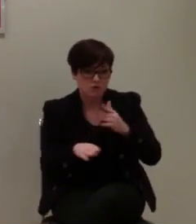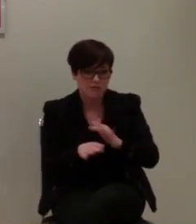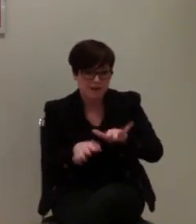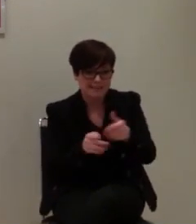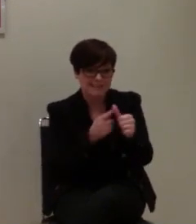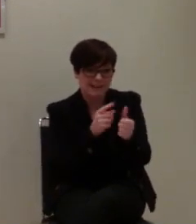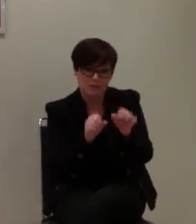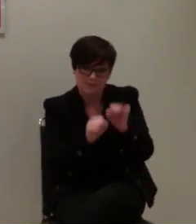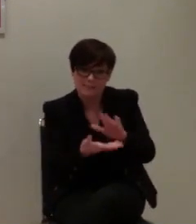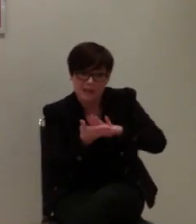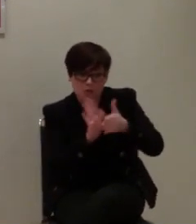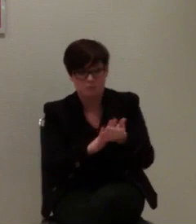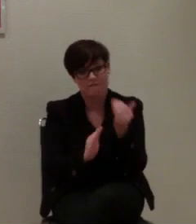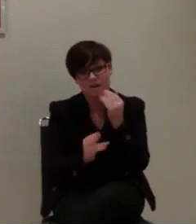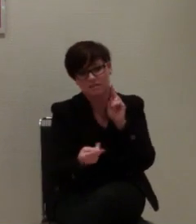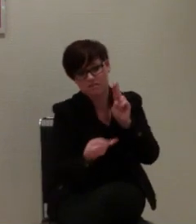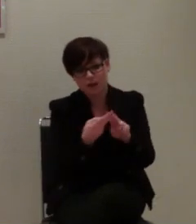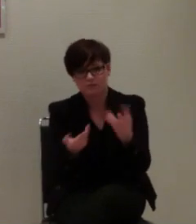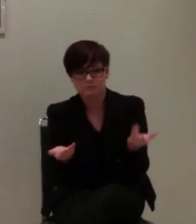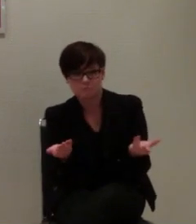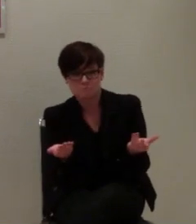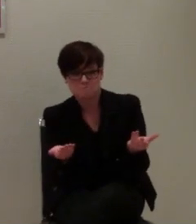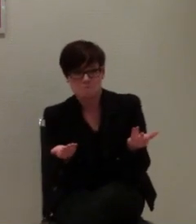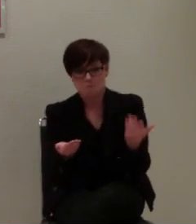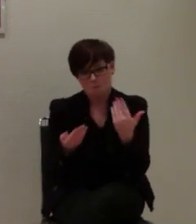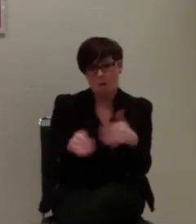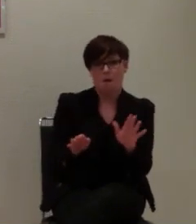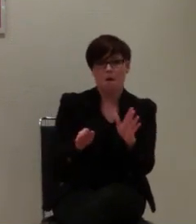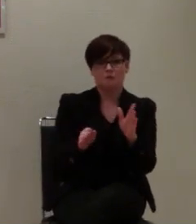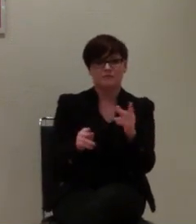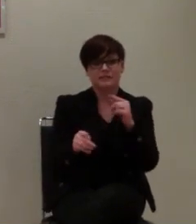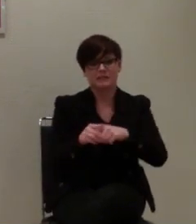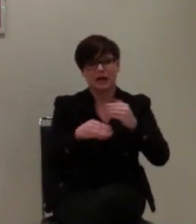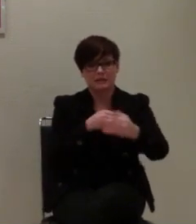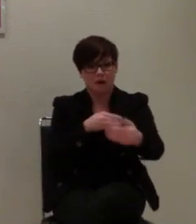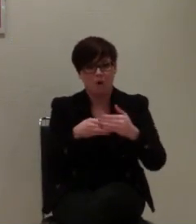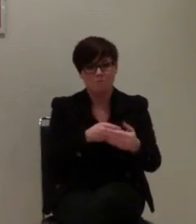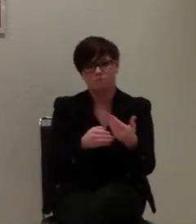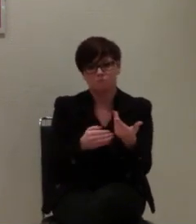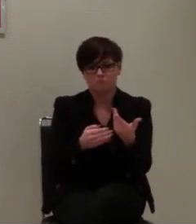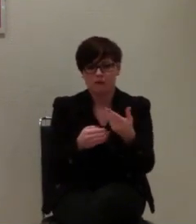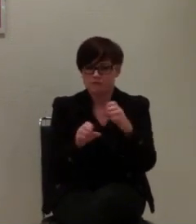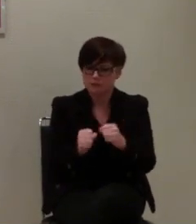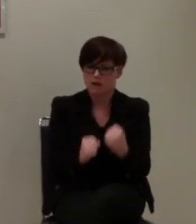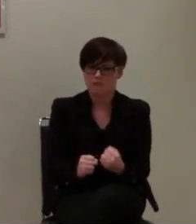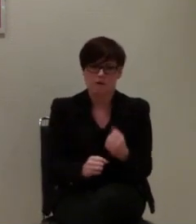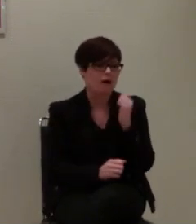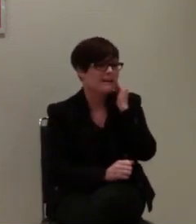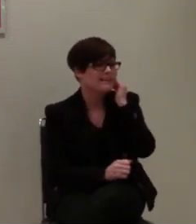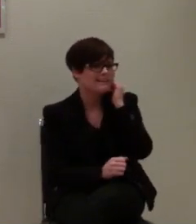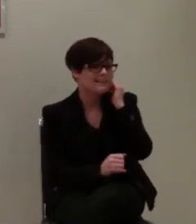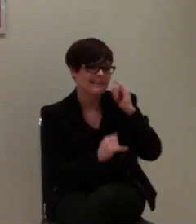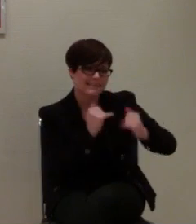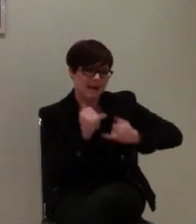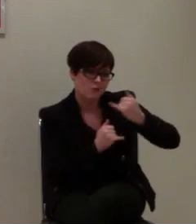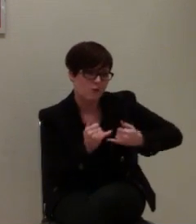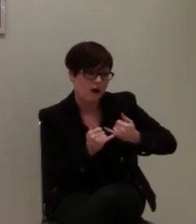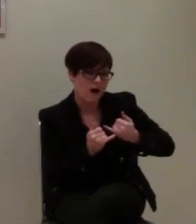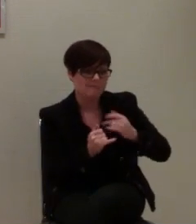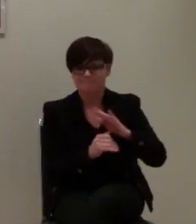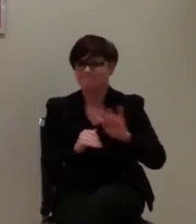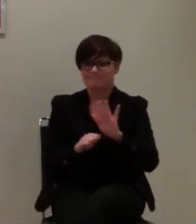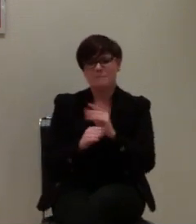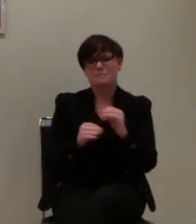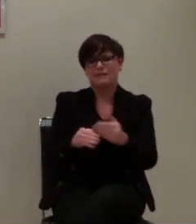Wir können zumindest mal einen Zeitraum festlegen, denke ich, wann wir das nächste Treffen machen wollen. aber. Ich würde es noch vorher machen, ich würde es machen.